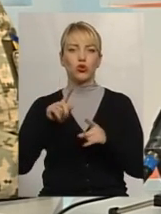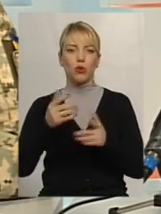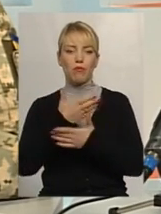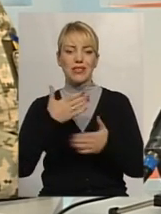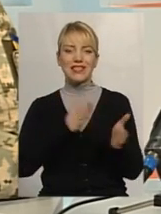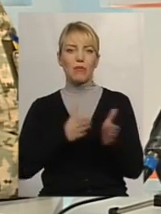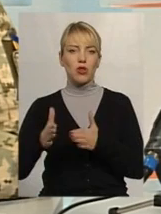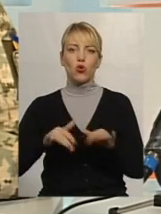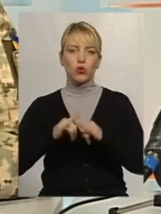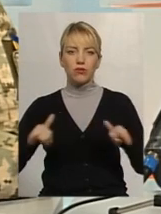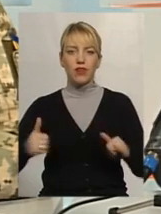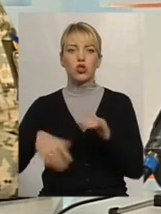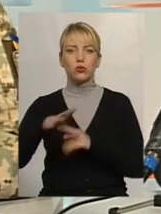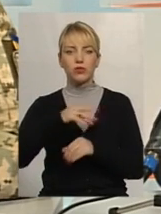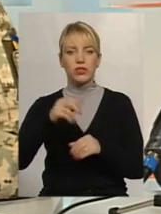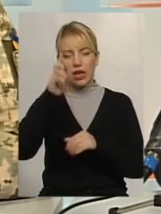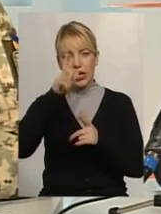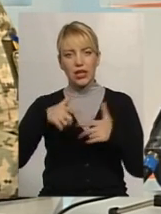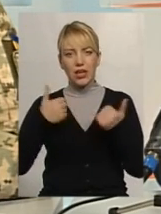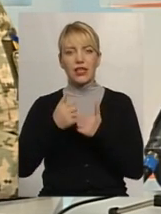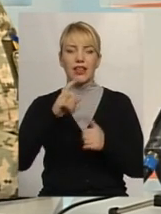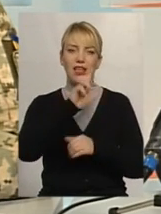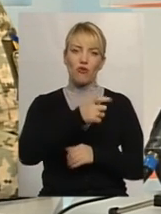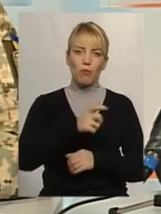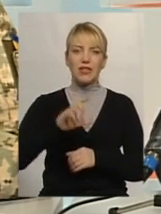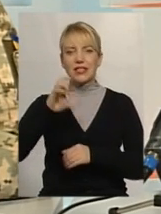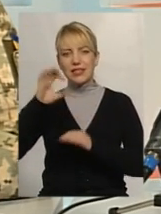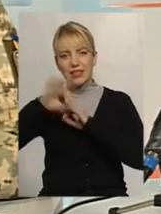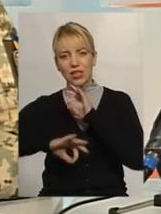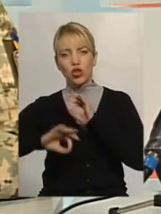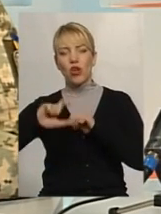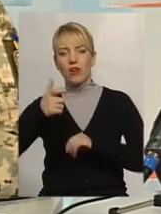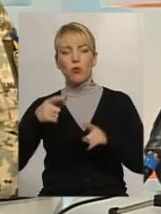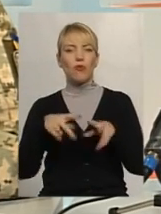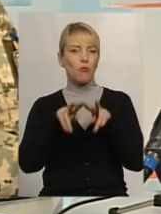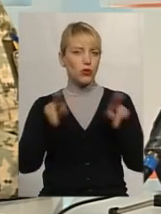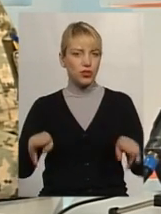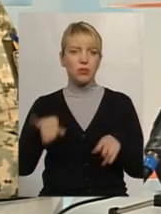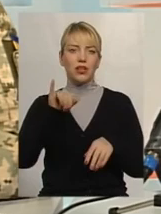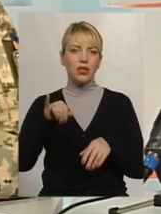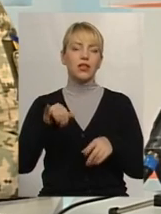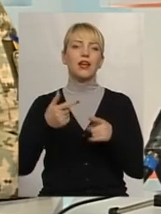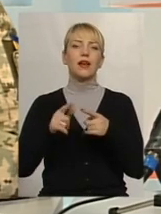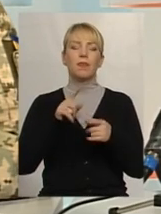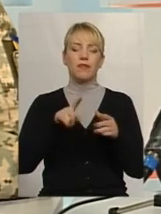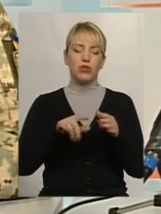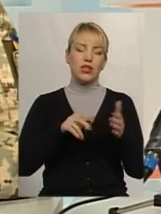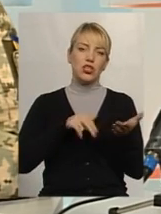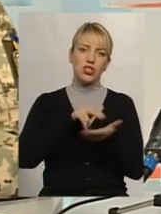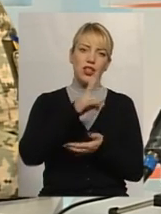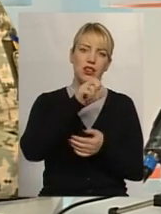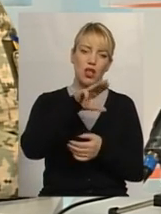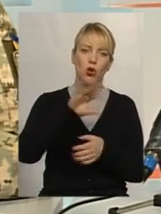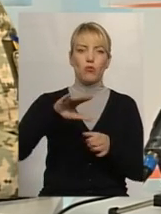розвивалася. Зрештою, всі країни європейські, східні європейські, вони на нас подібні, вони набували спочатку членство в НАТО, а потім в